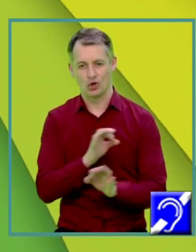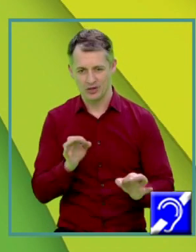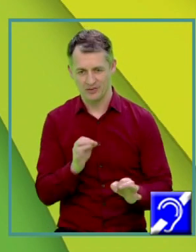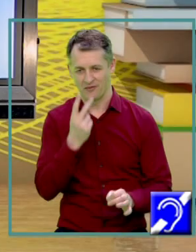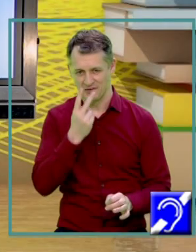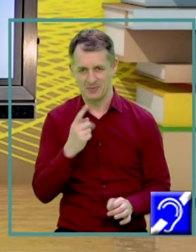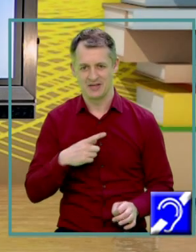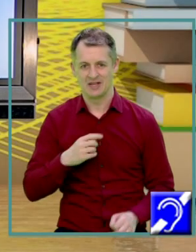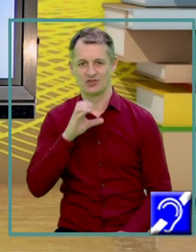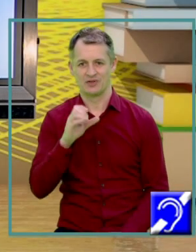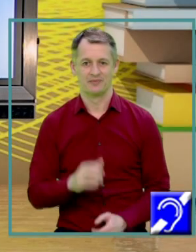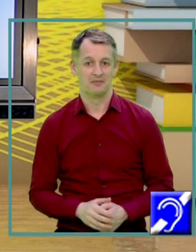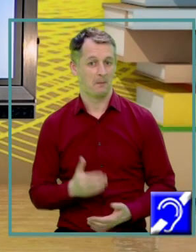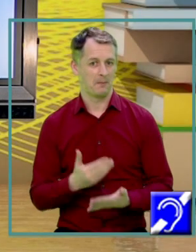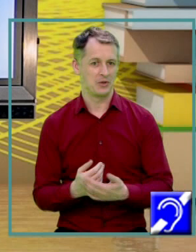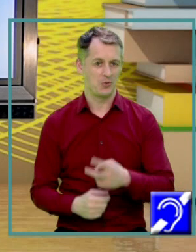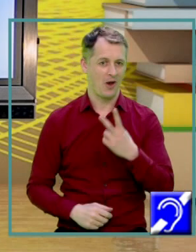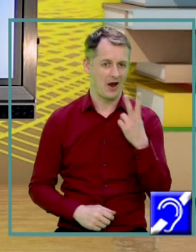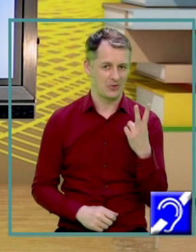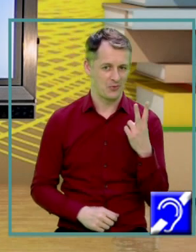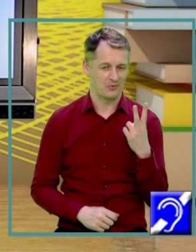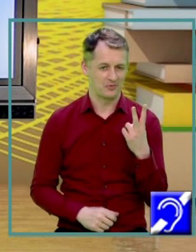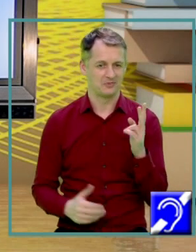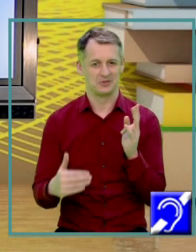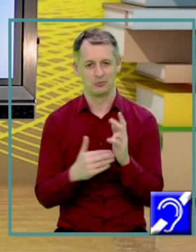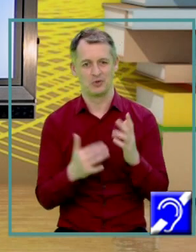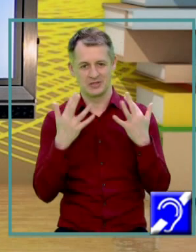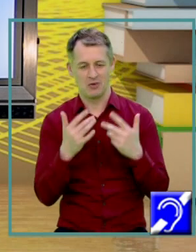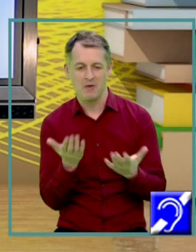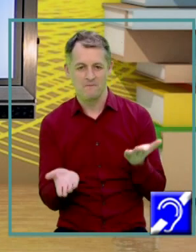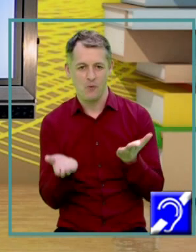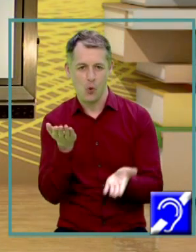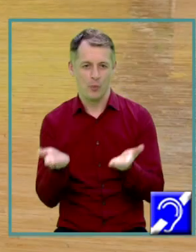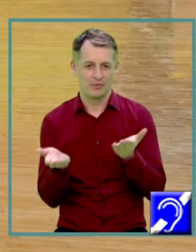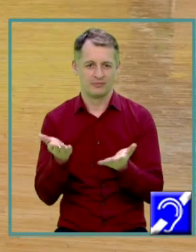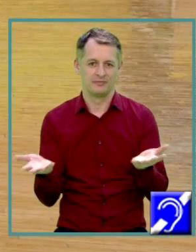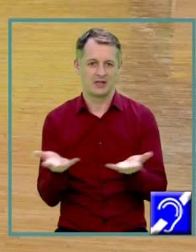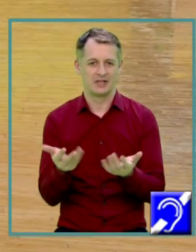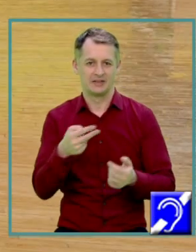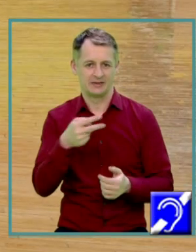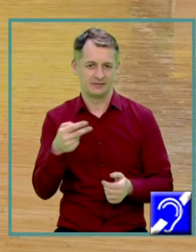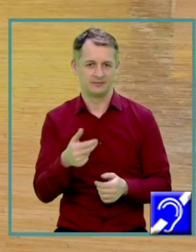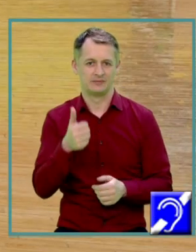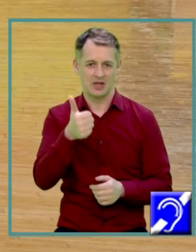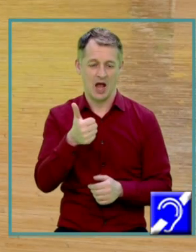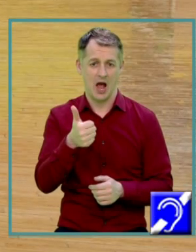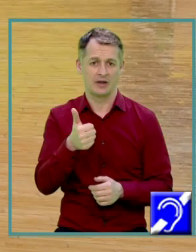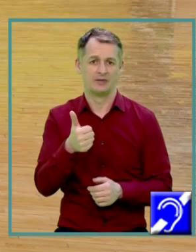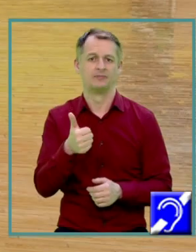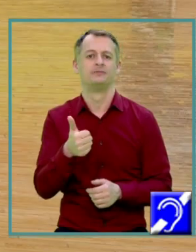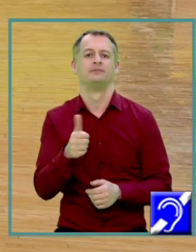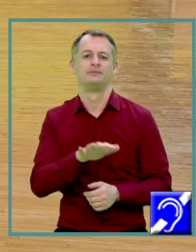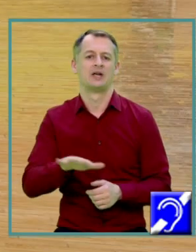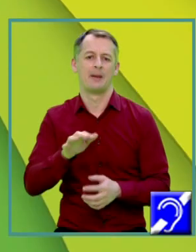C Pentru a doua cerință aveam de calculat volumul care este egal cu aria bazei ori